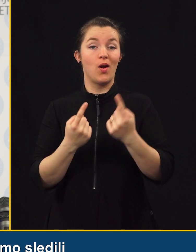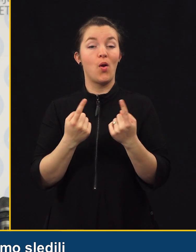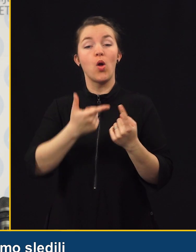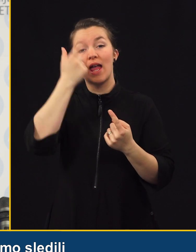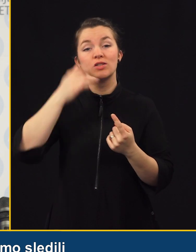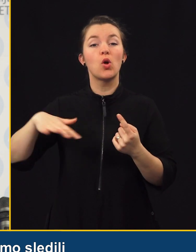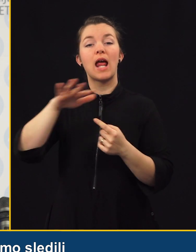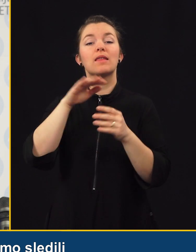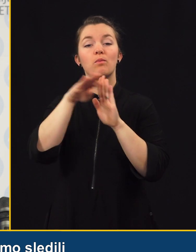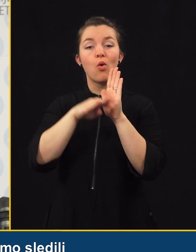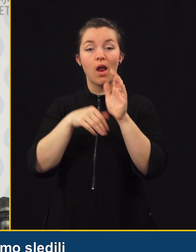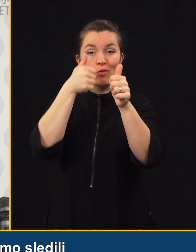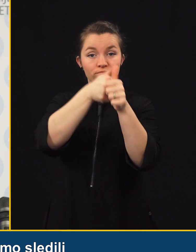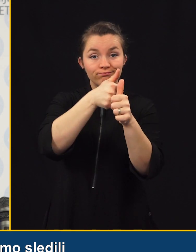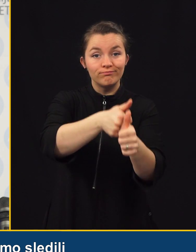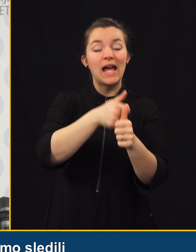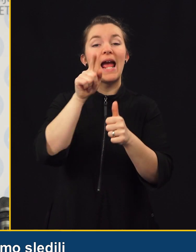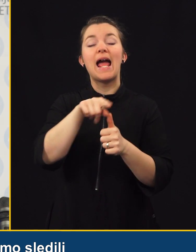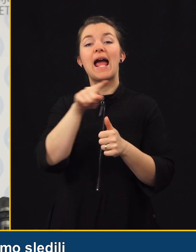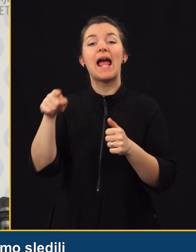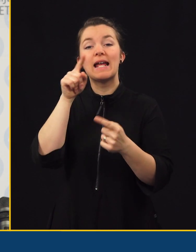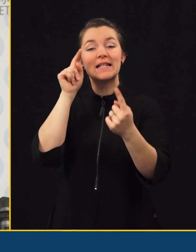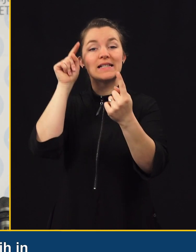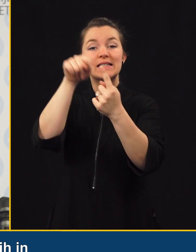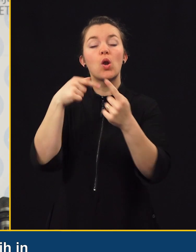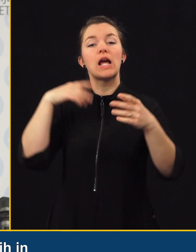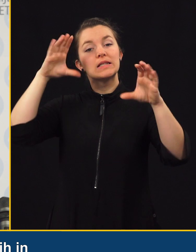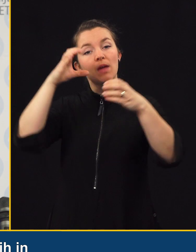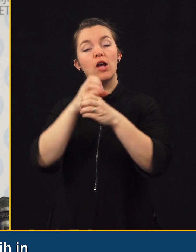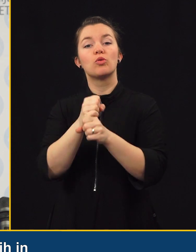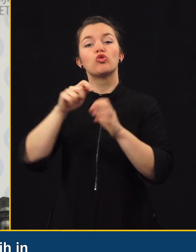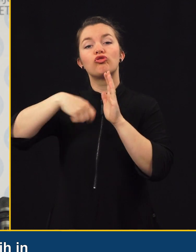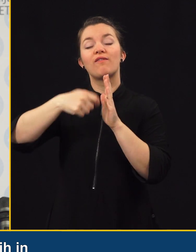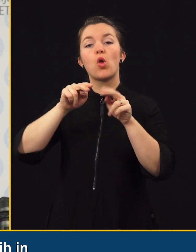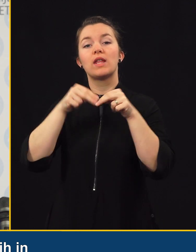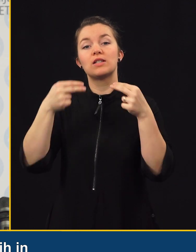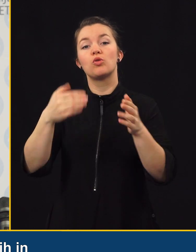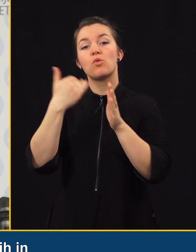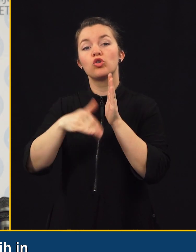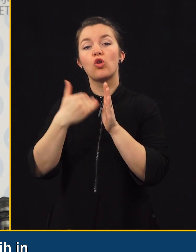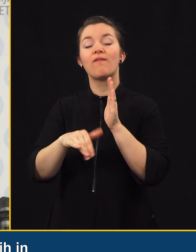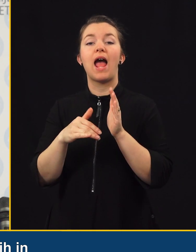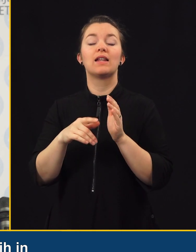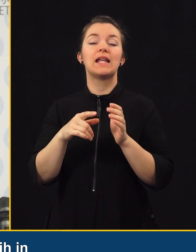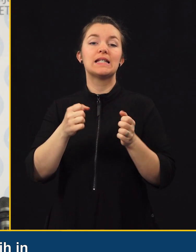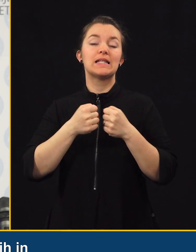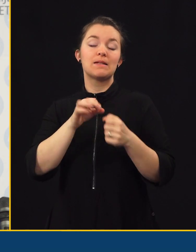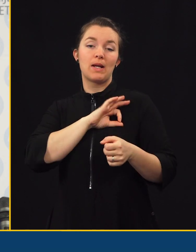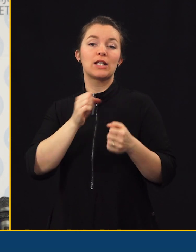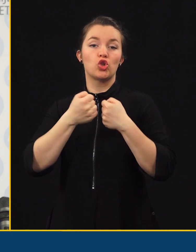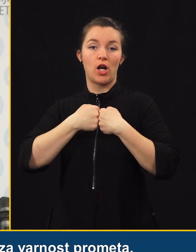nacionalnemu programu in sledili temu cilju, da zmanjšujemo številov nesreč poškodovanih in smrtnih, že to iz leta v leto.